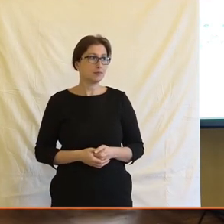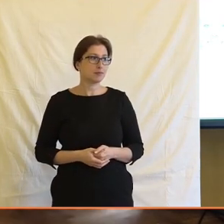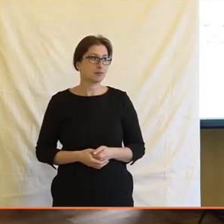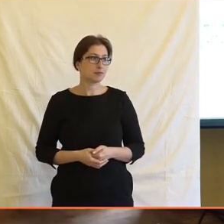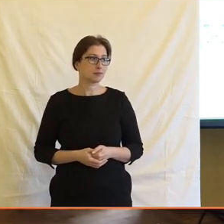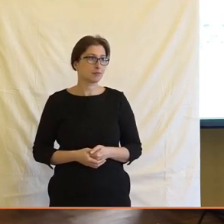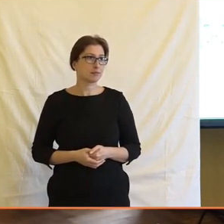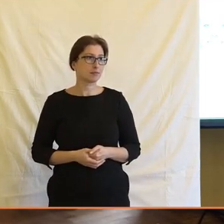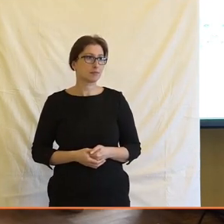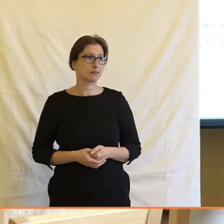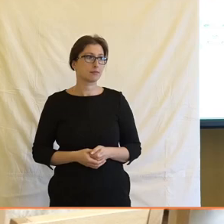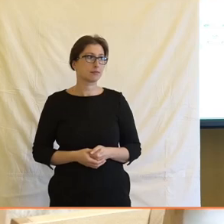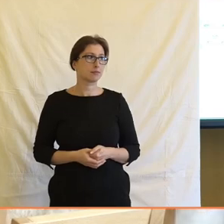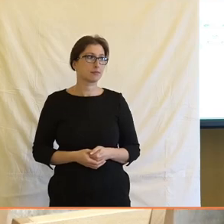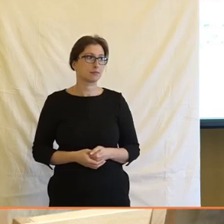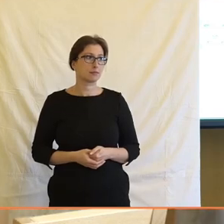Děkuji.